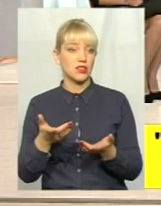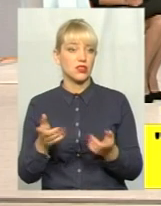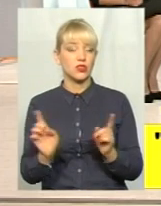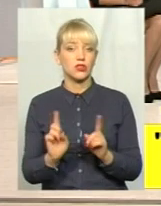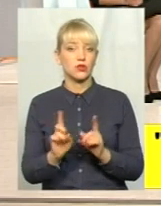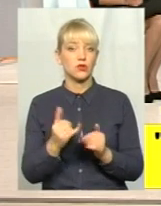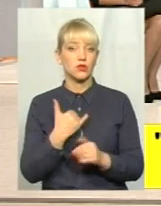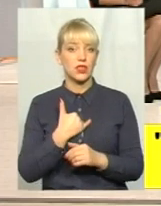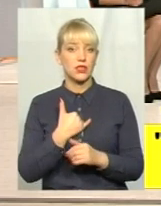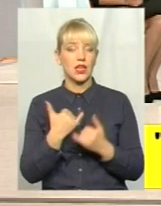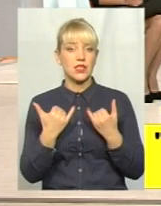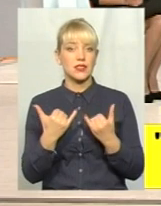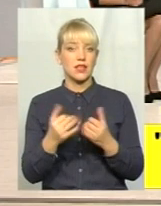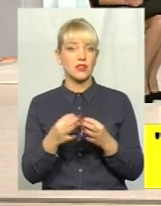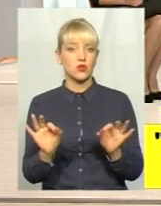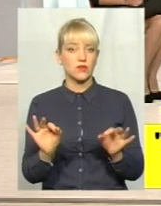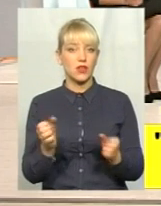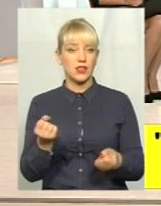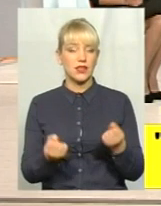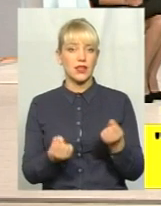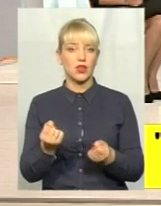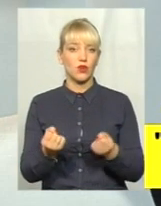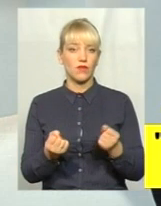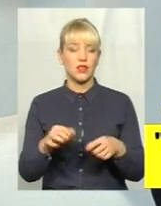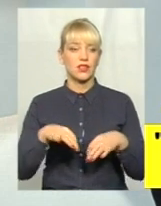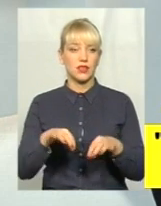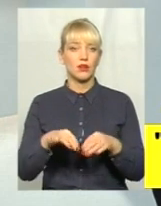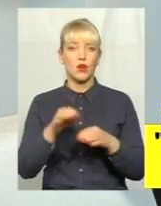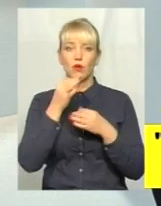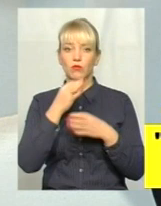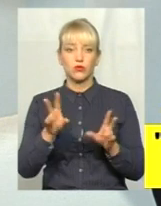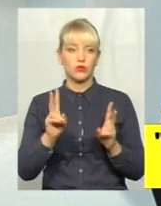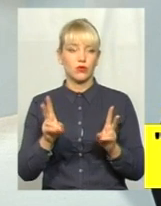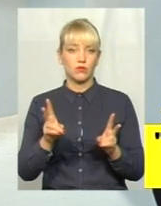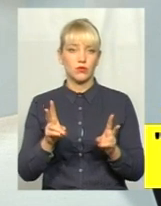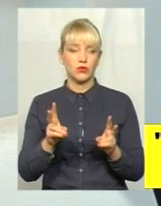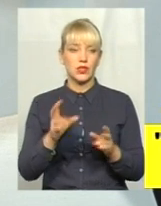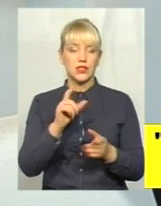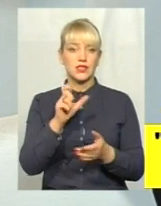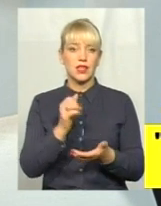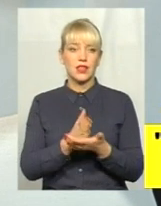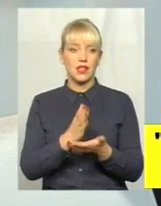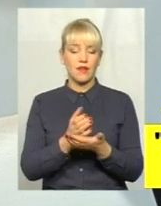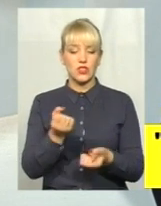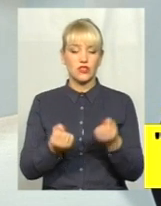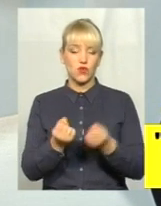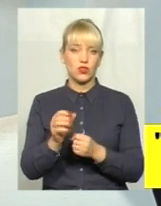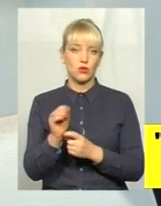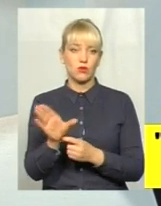зараз дозволяється керувати транспортним засобом будь-кому, за наявності водійського посвідчення,